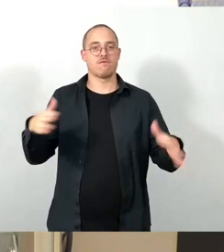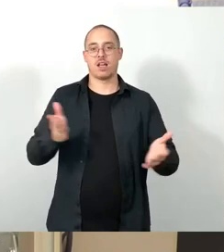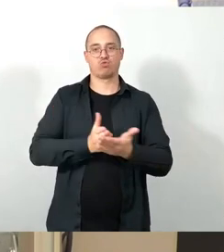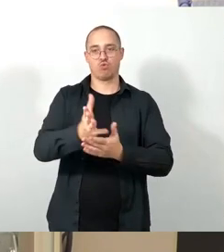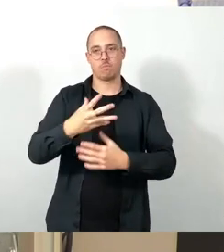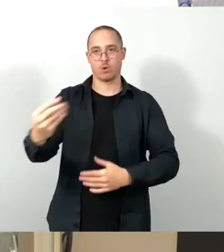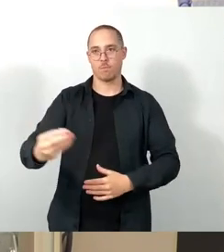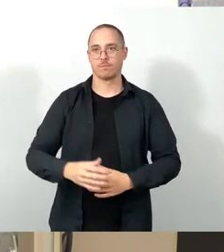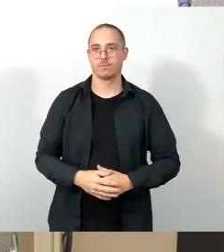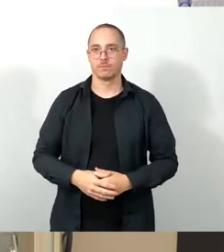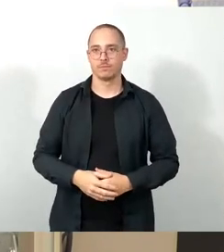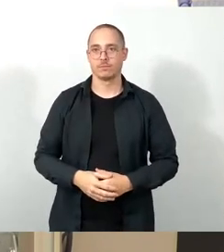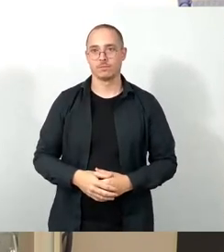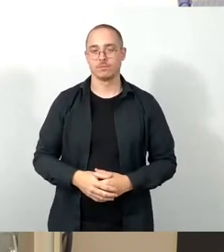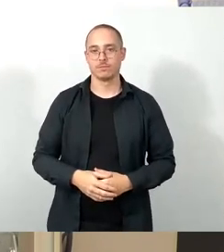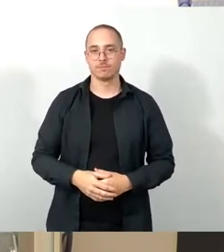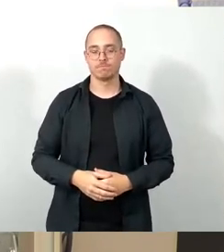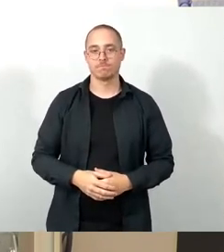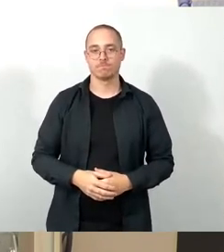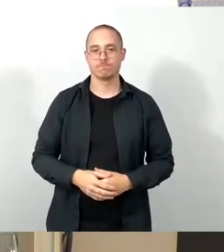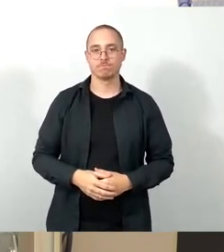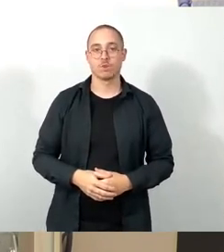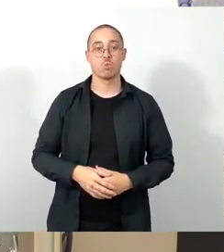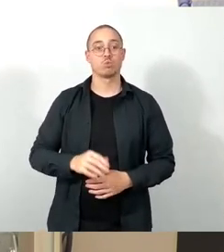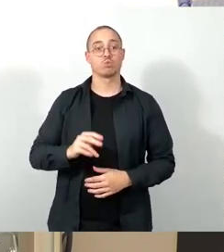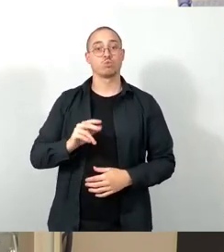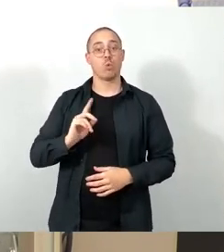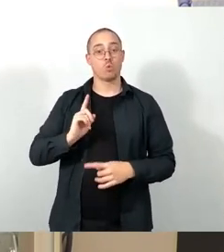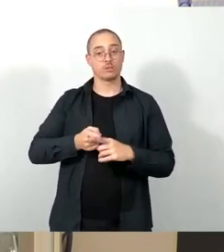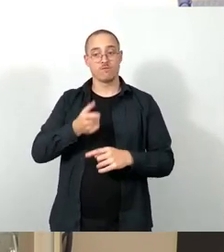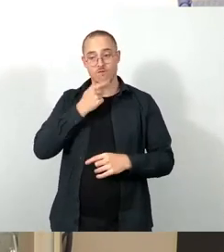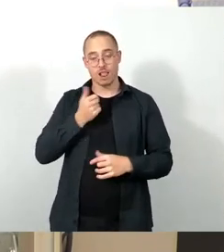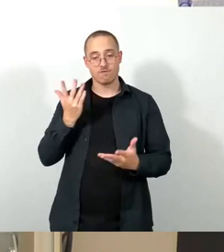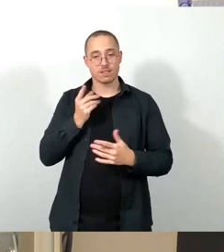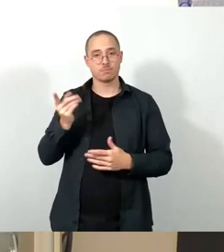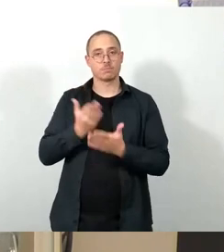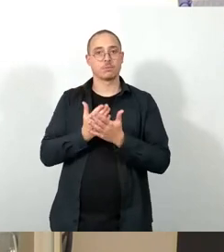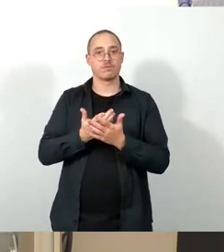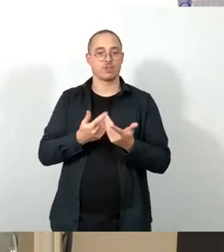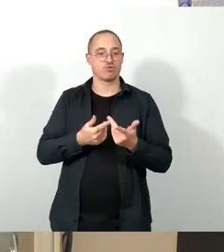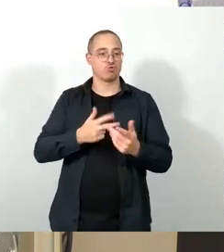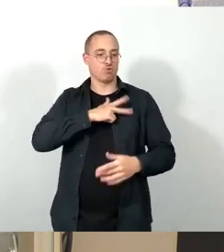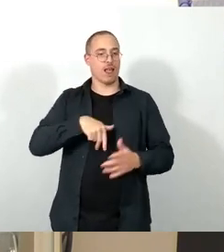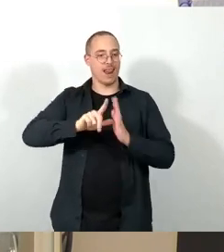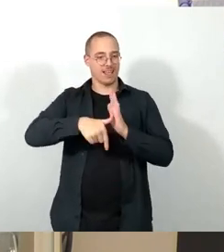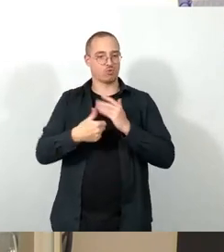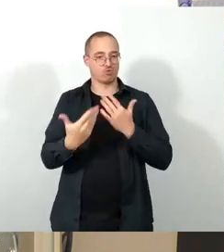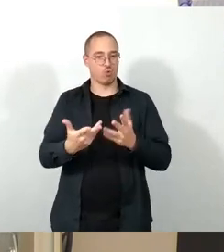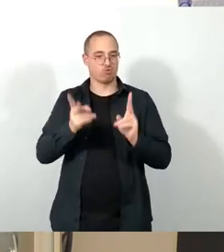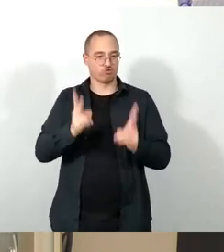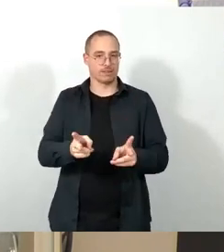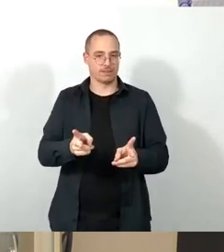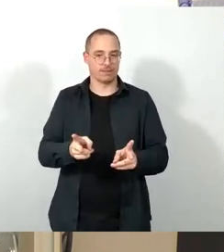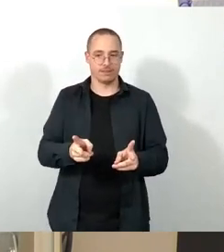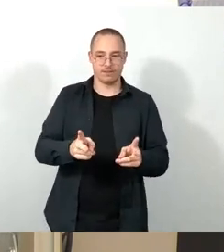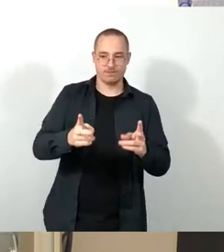dass der Dresdenpass zukünftig bei Sozialleistungen, die zum Dresdenpass berechtigen, die von der Stadt ausgegeben werden, automatisch mit